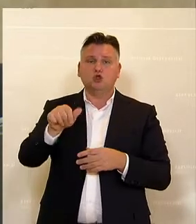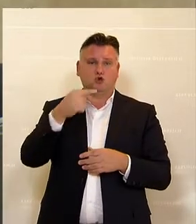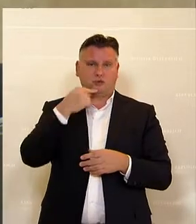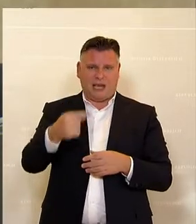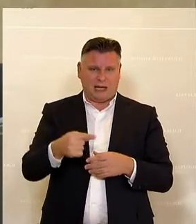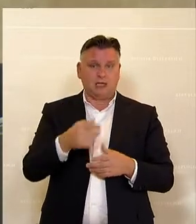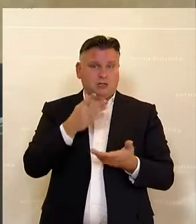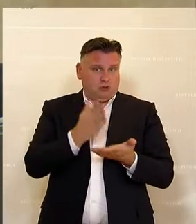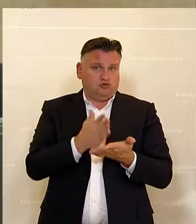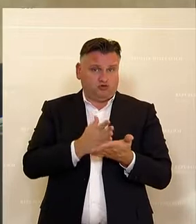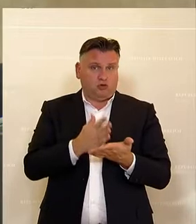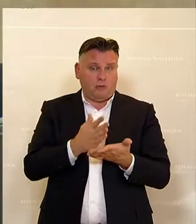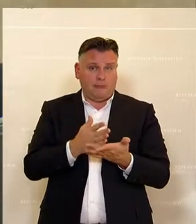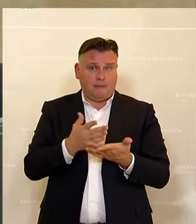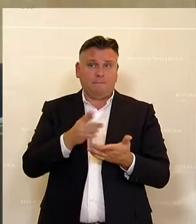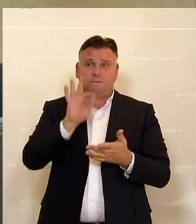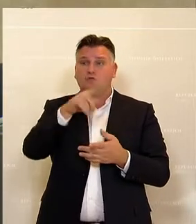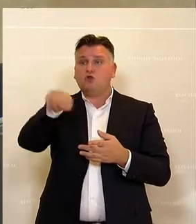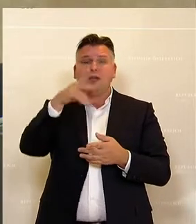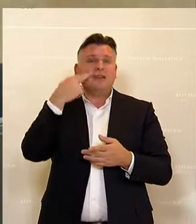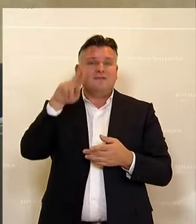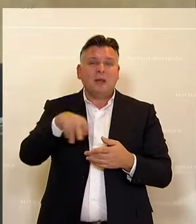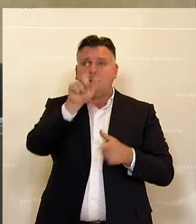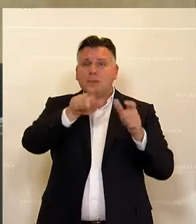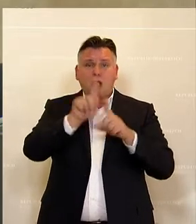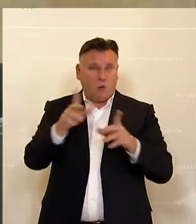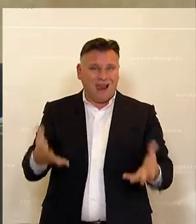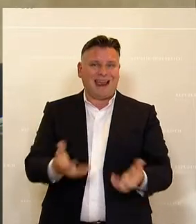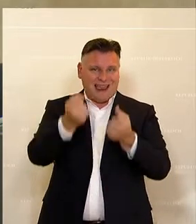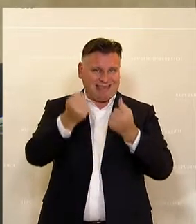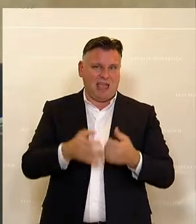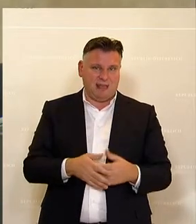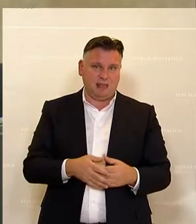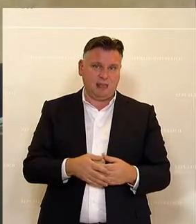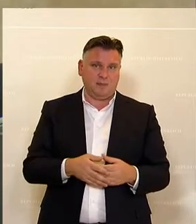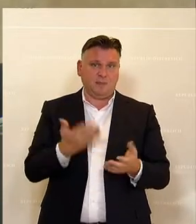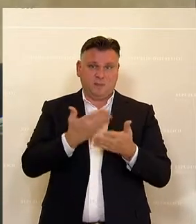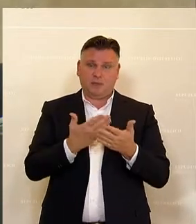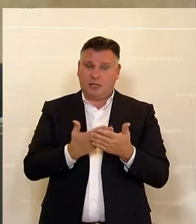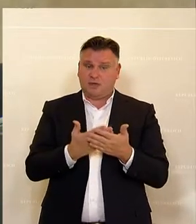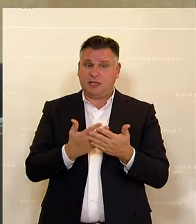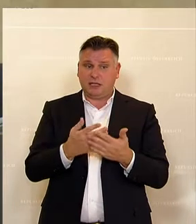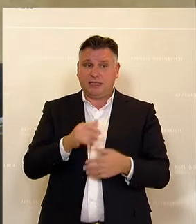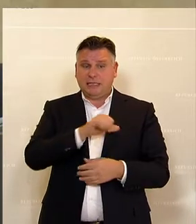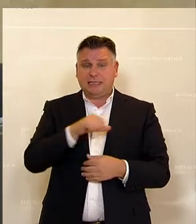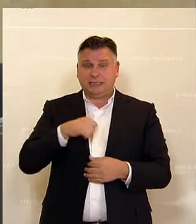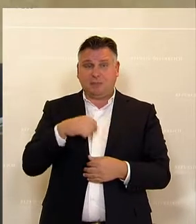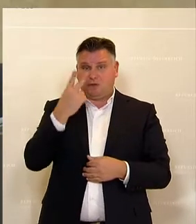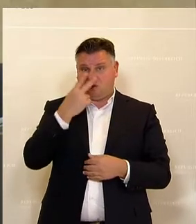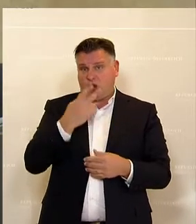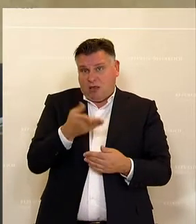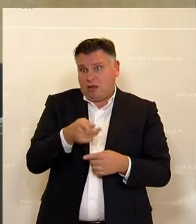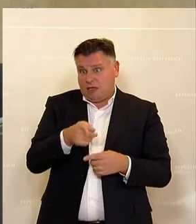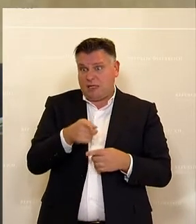Diese Hilfen haben Existenzen gerettet und das ist natürlich auch eine Selbstverständlichkeit, auch aus diesem Grund, dass wir diese Hilfen